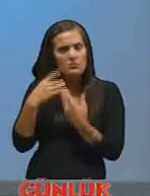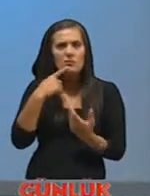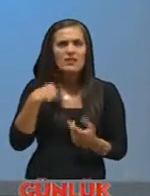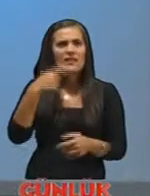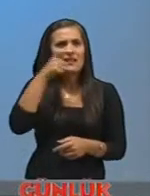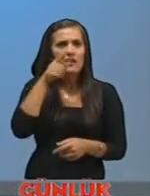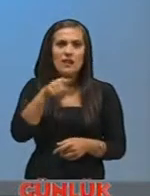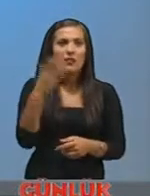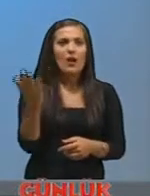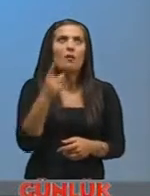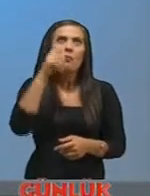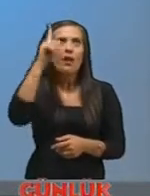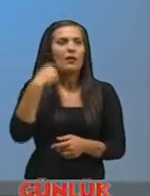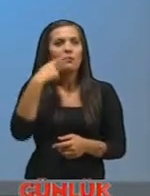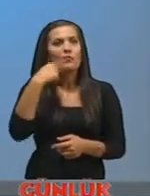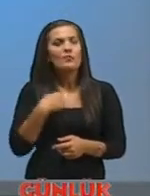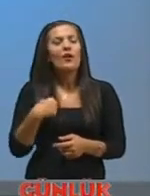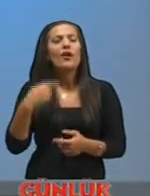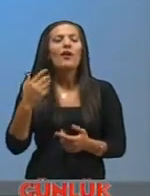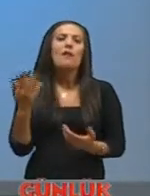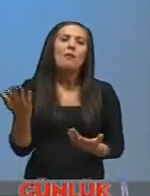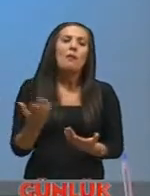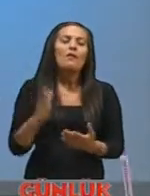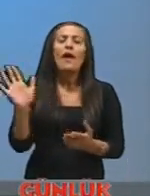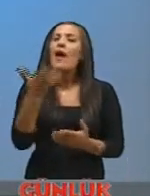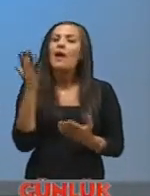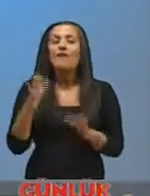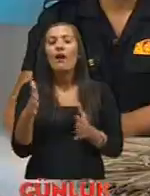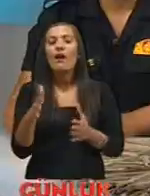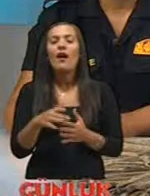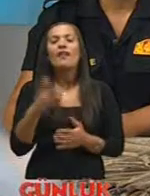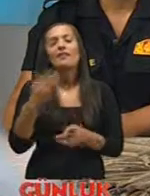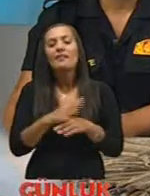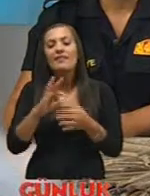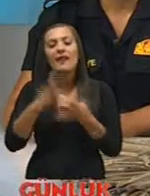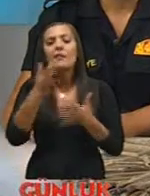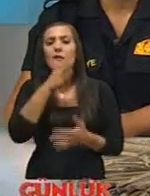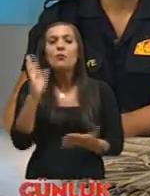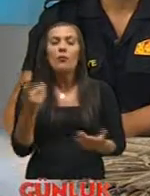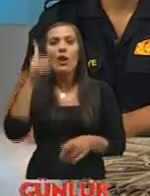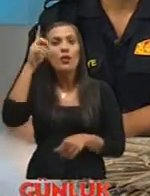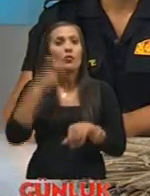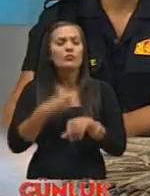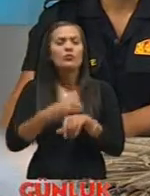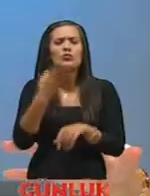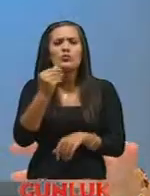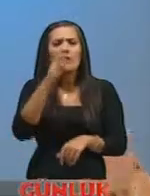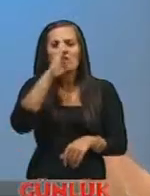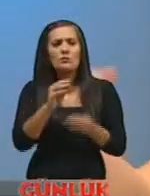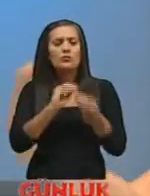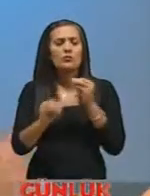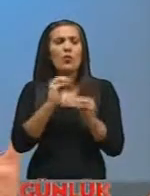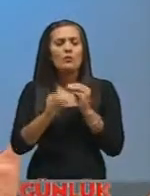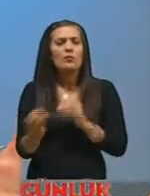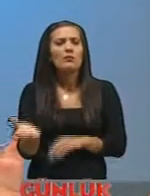et diyor sende de böyle bir şey olabilir diyor yukarıdan birileri ya da nedir bilmiyorum Allah korusun çok ciddi şeyler atlatıldı çünkü